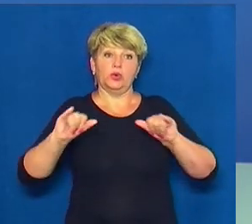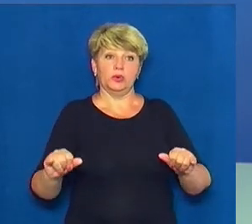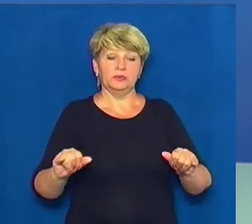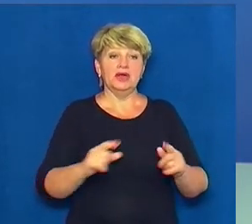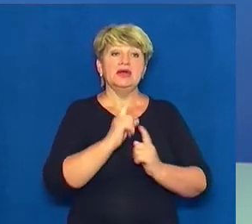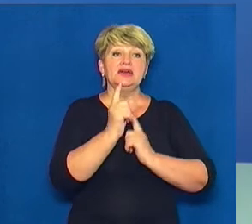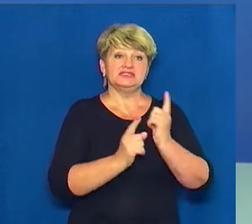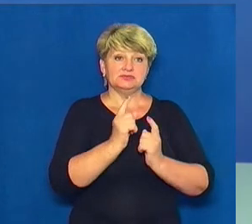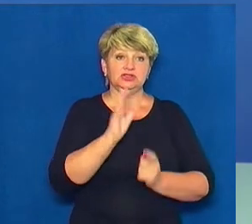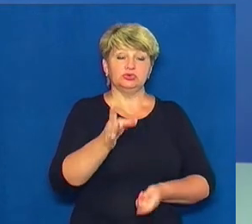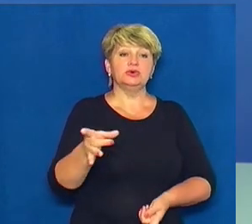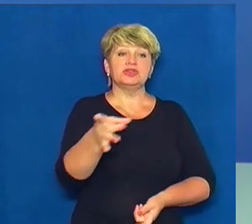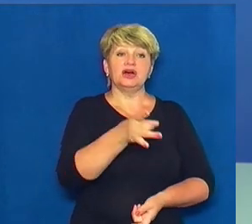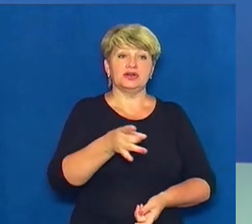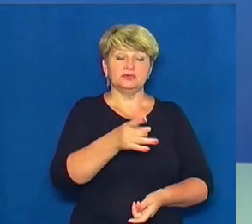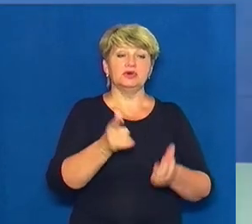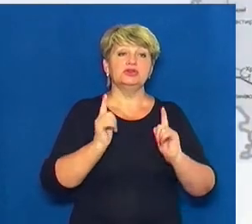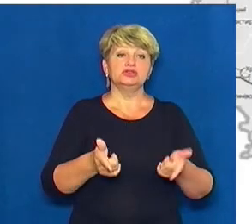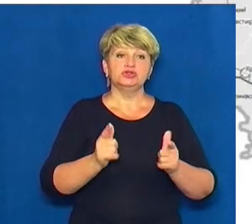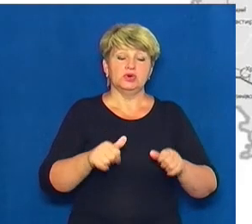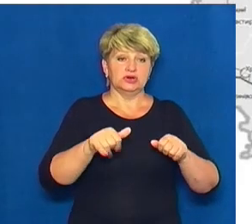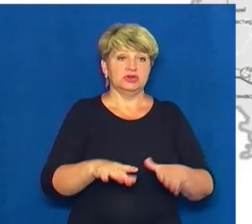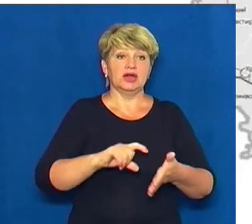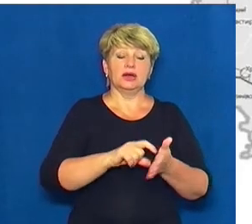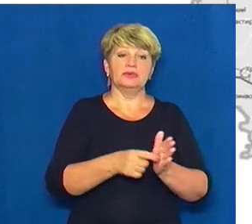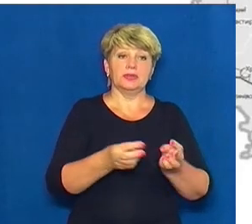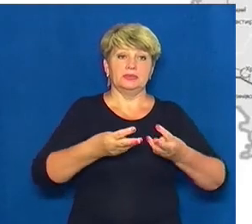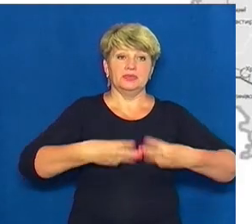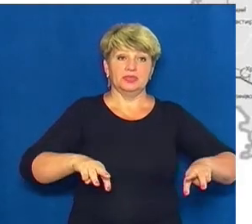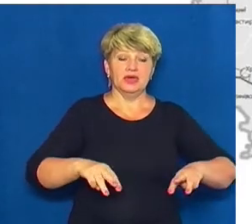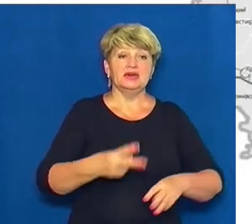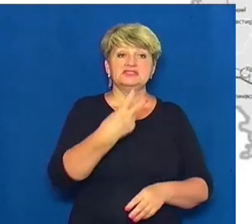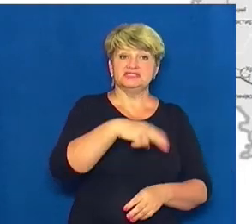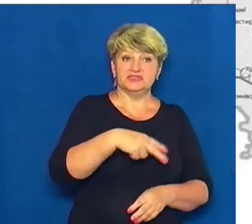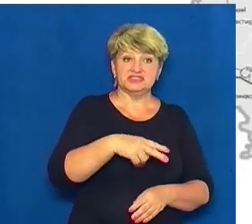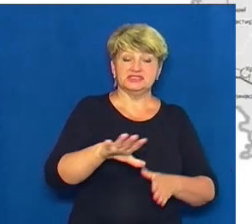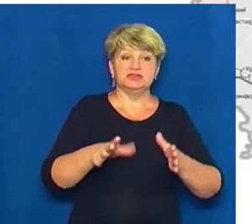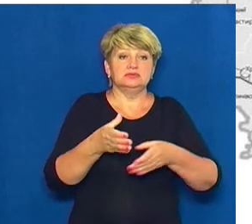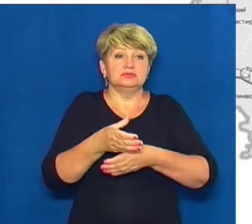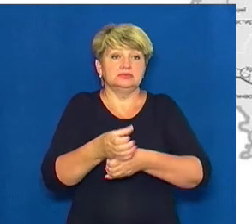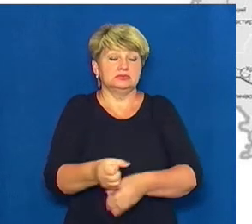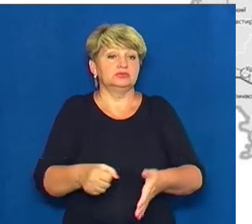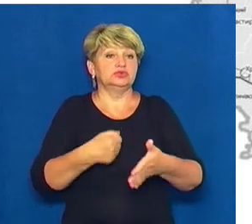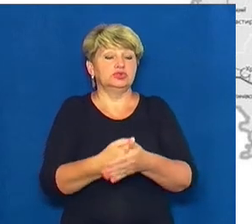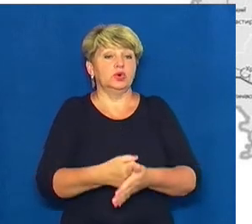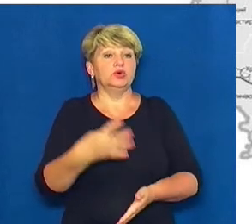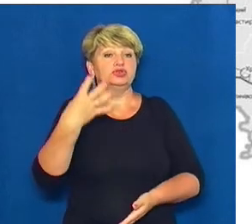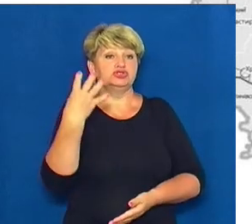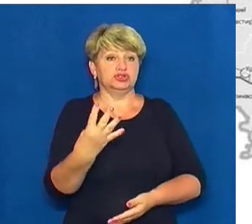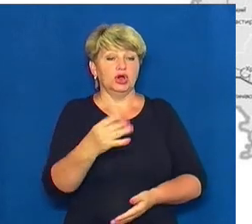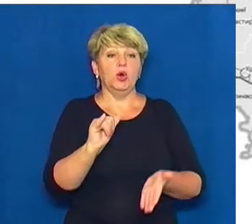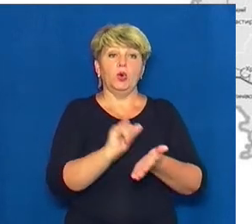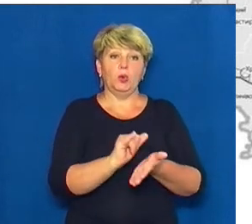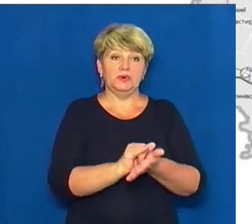чекають і на райони. Згідно із рішенням Кабміну, з 20 їхню кількість скоротили до 4. В області будуть Уманський,